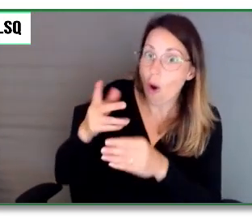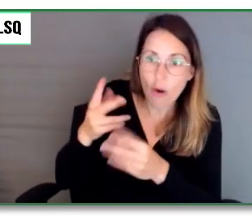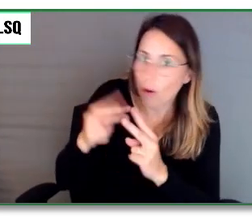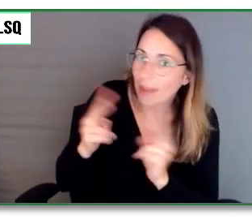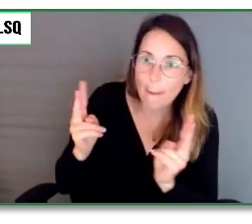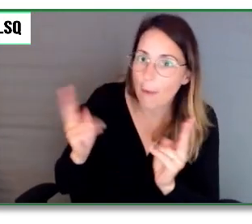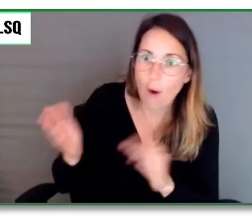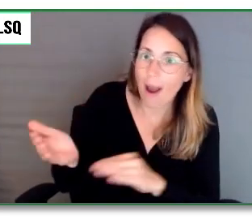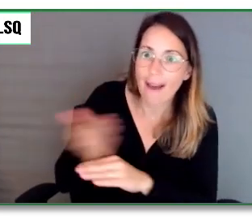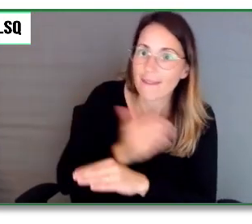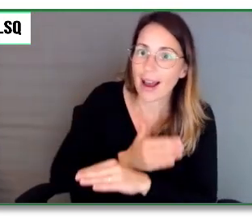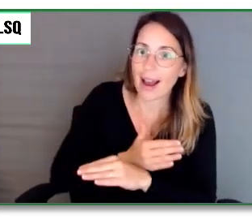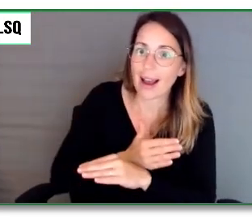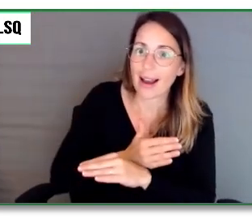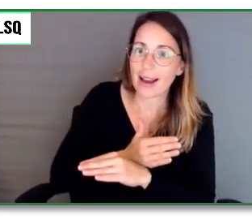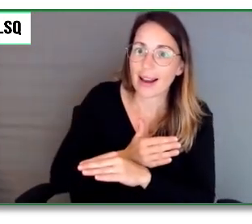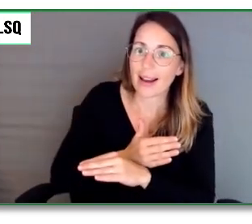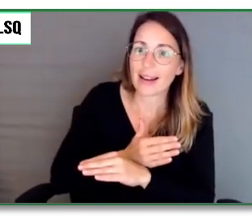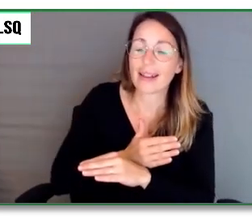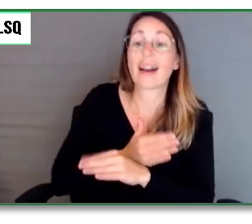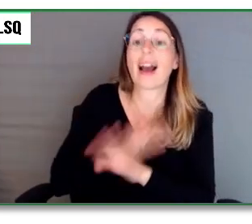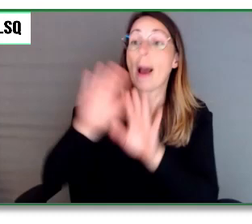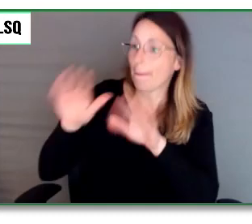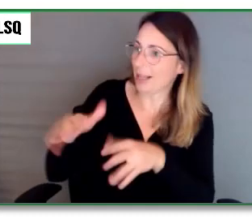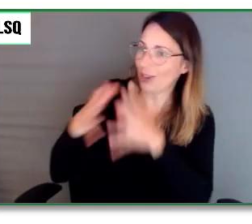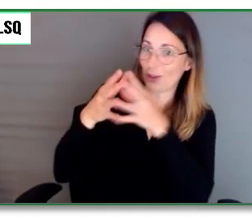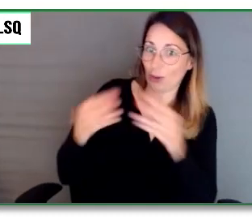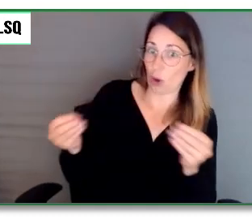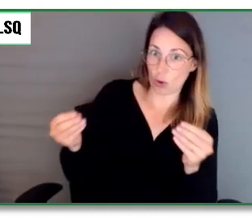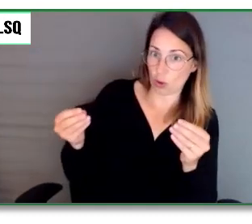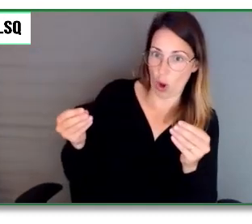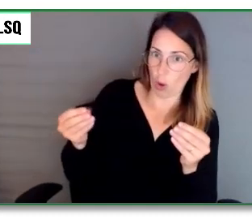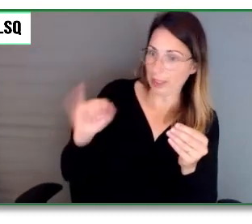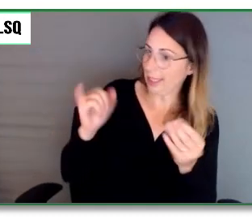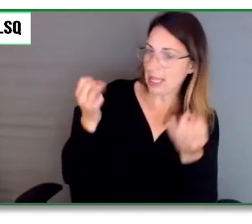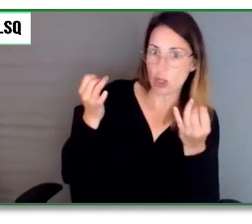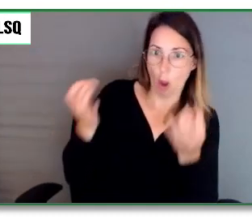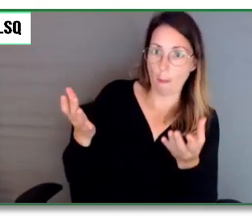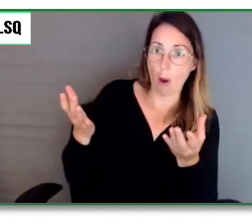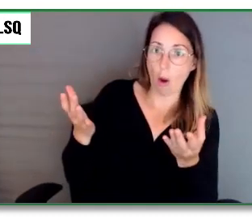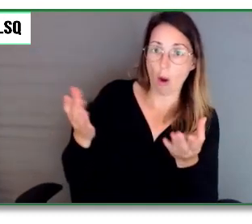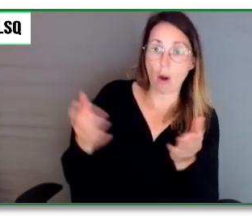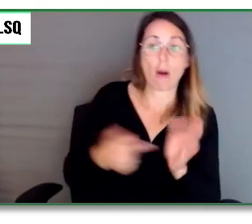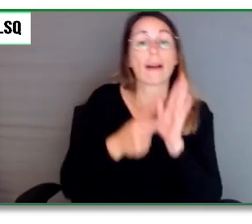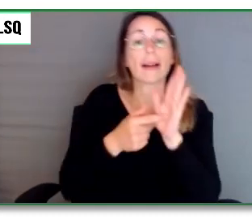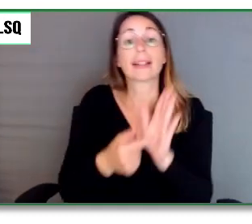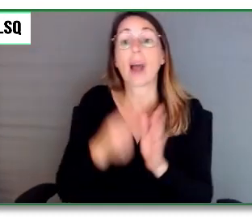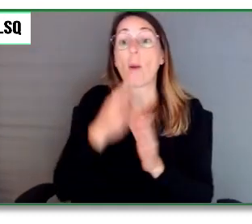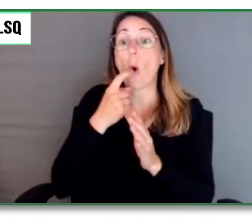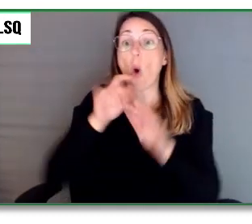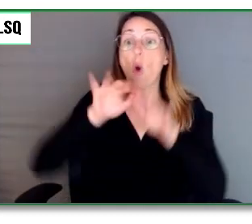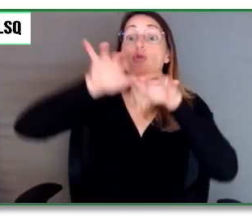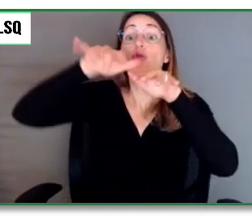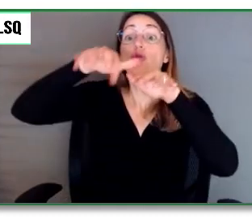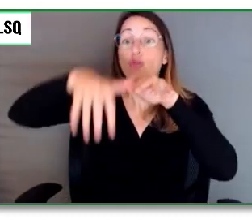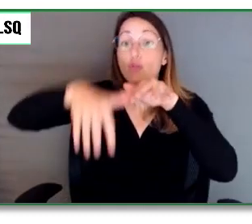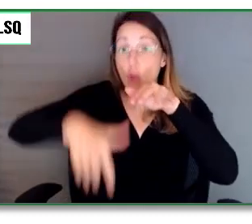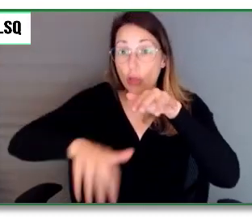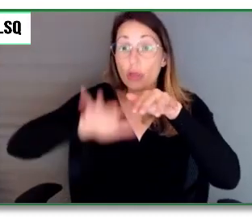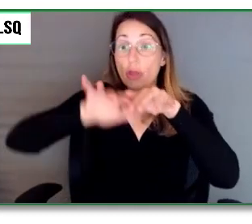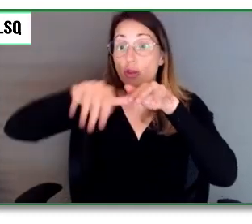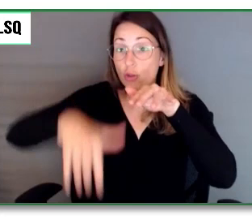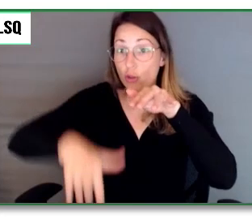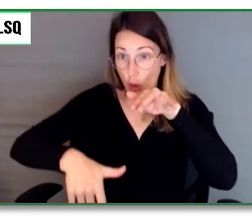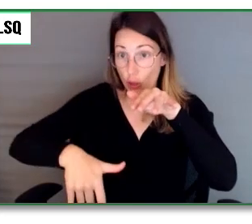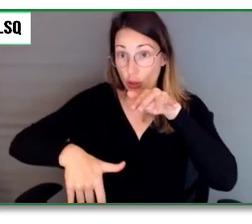Lorsqu'une autre solution n'est pas disponible, disons il y une chute d'eau et les gens peuvent se rendre au chute d'eau lorsqu